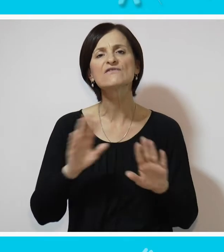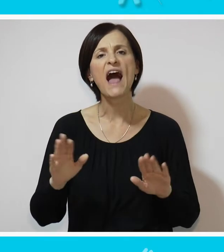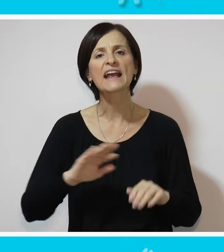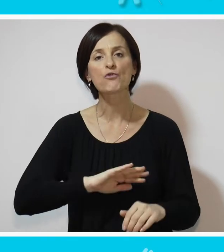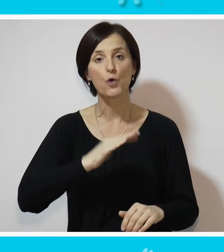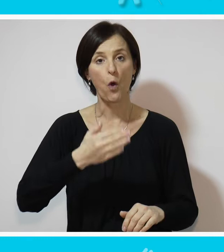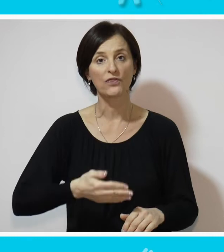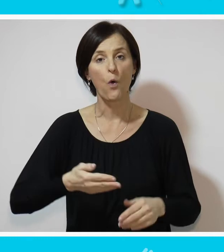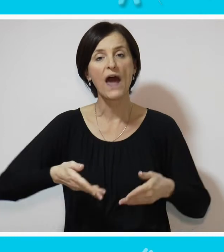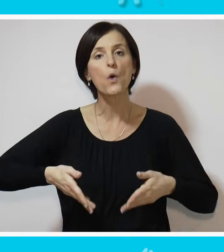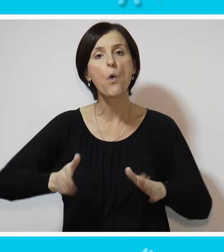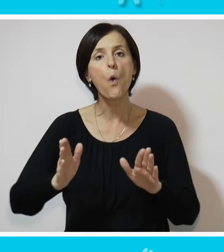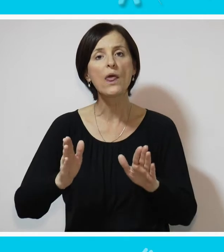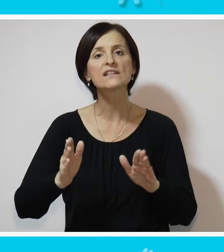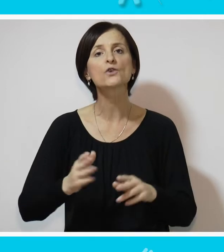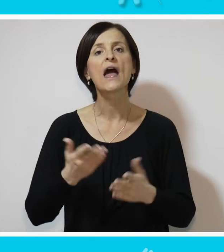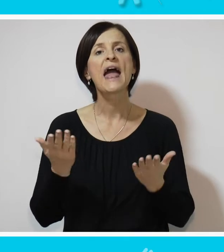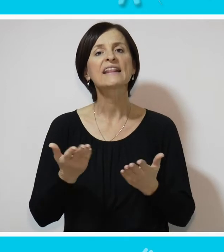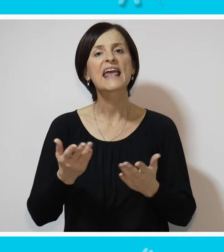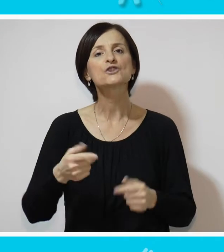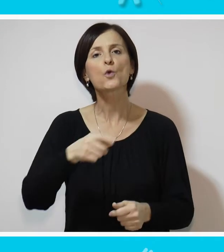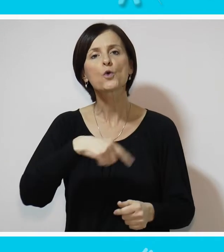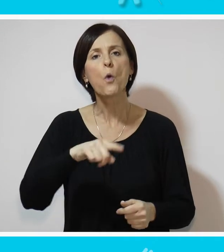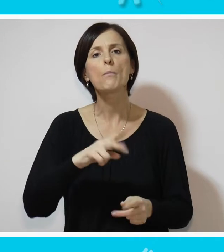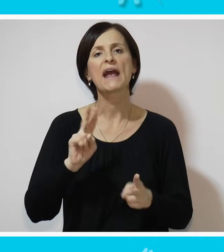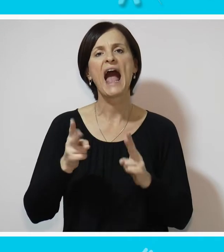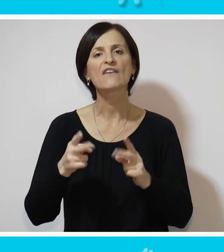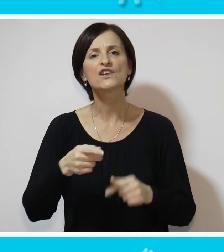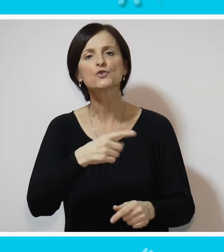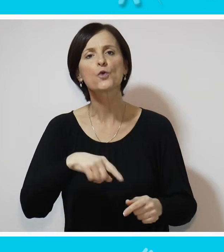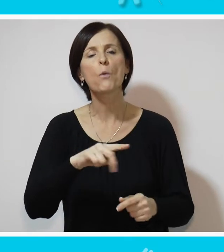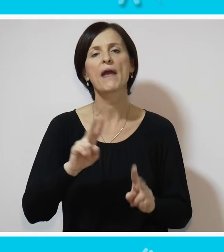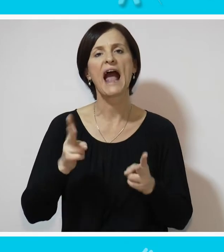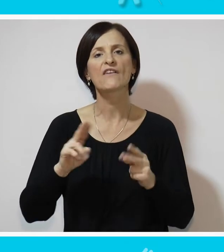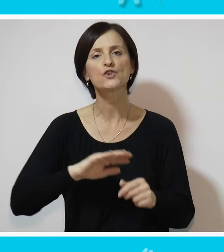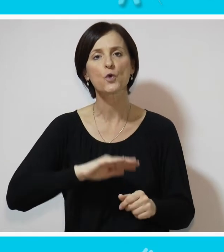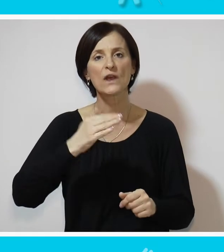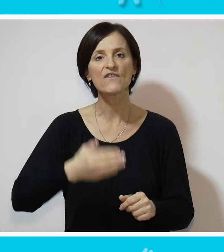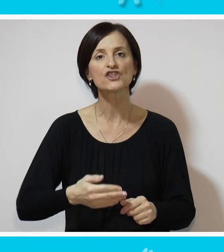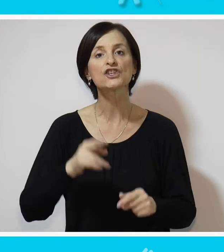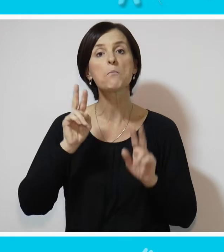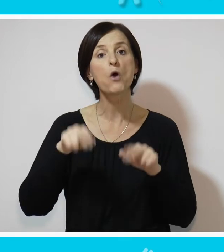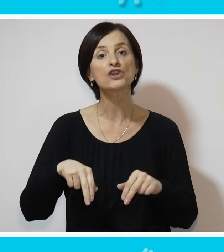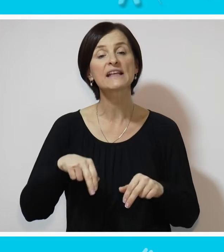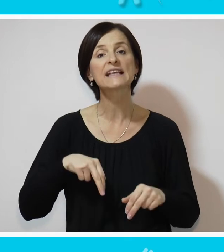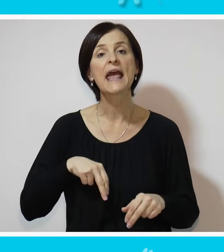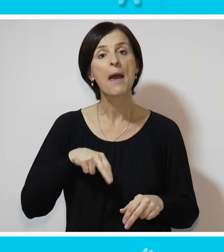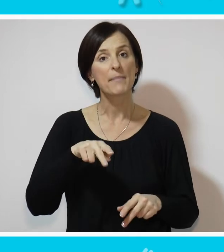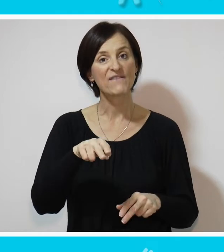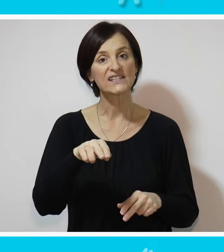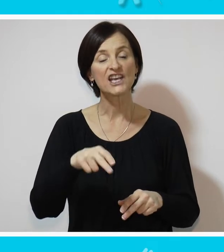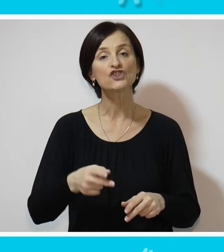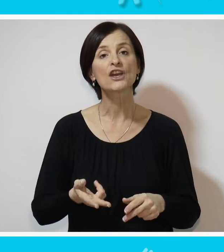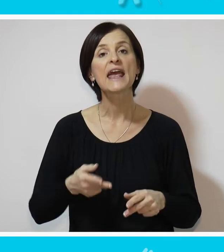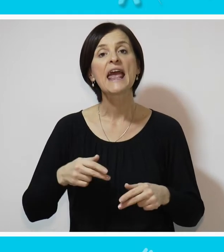trotoar, svaku ulicu, gde su rupe, kakve su rupe, da li su rupe, kakvi su ivičnjaci, može li se prevazići ivičnjaki